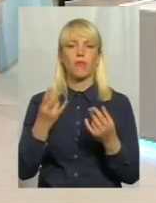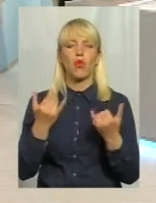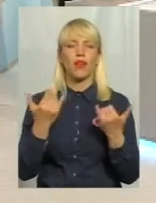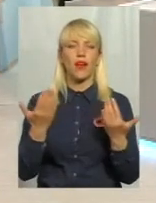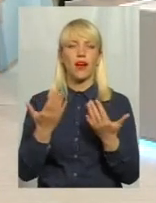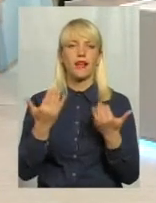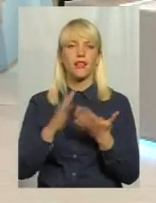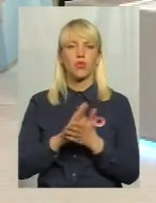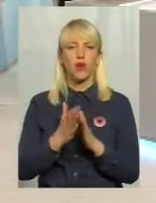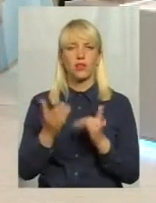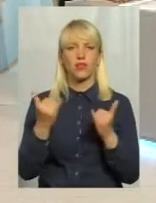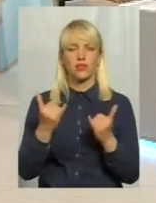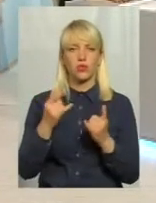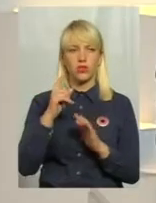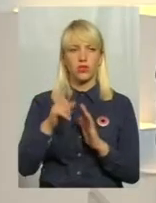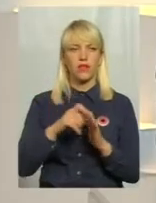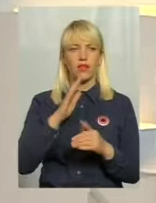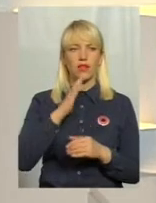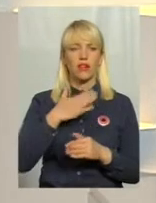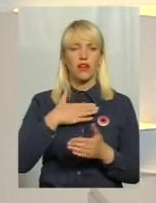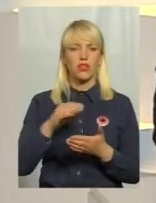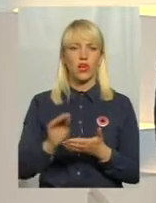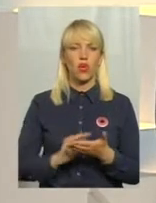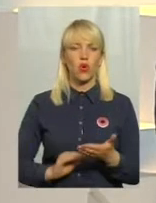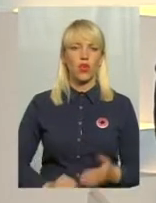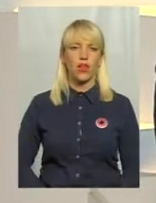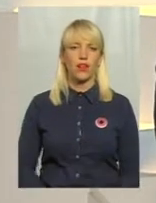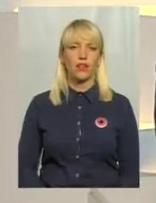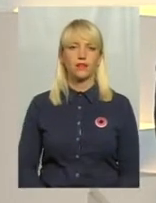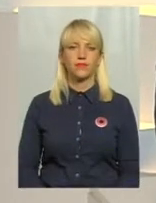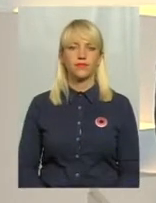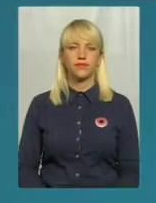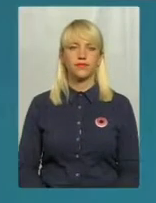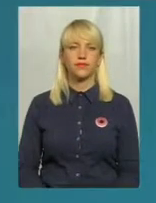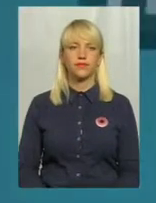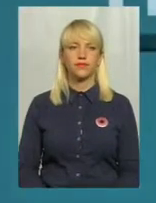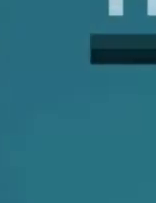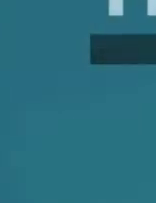сьогодні, дізнавалась моя колега Ірина Аріон. Давайте подивимося про це далі у сюжеті.